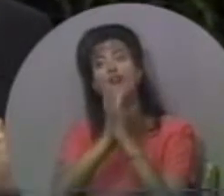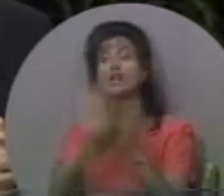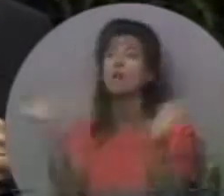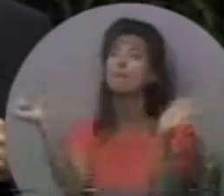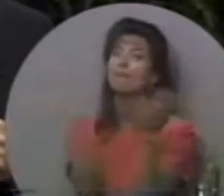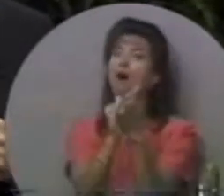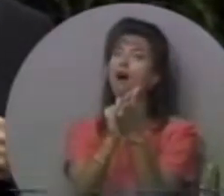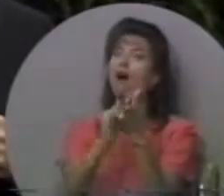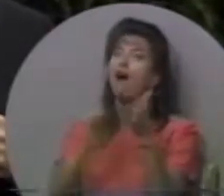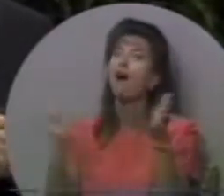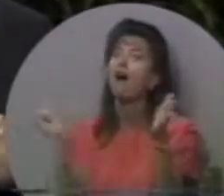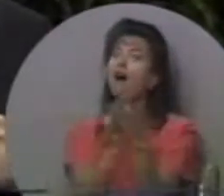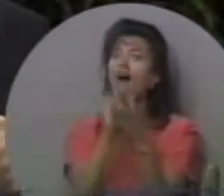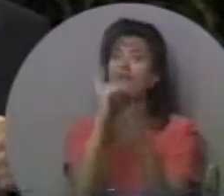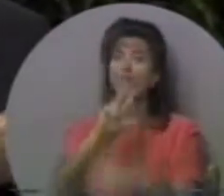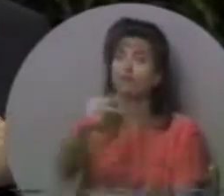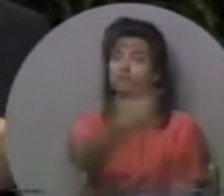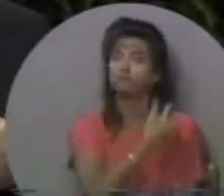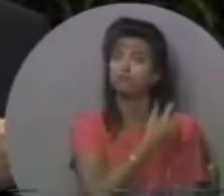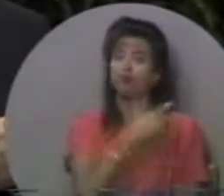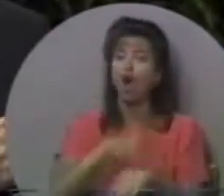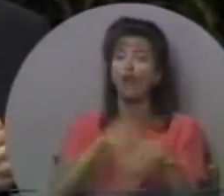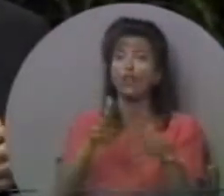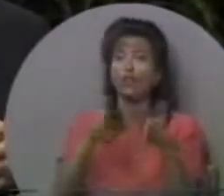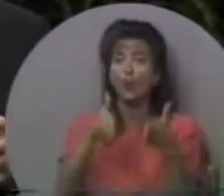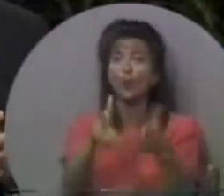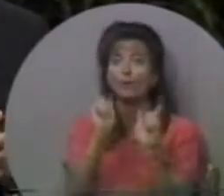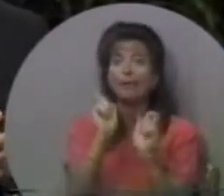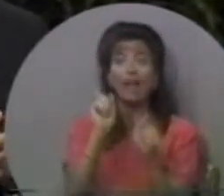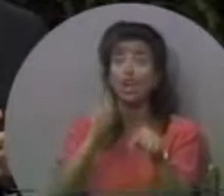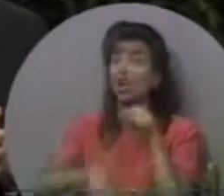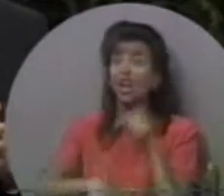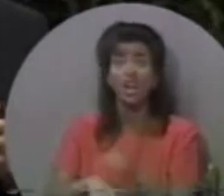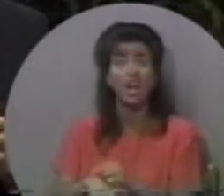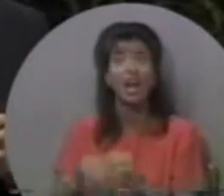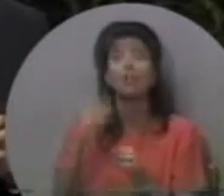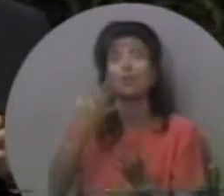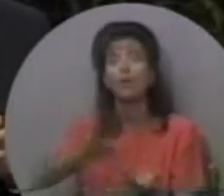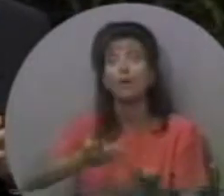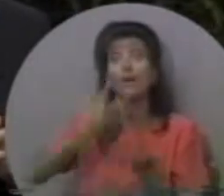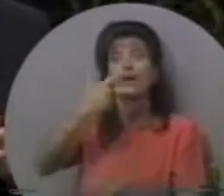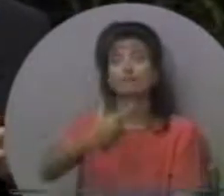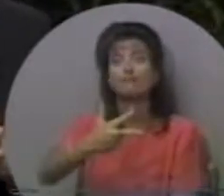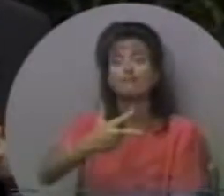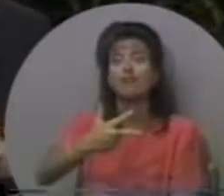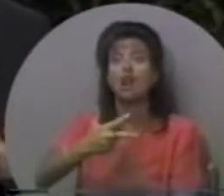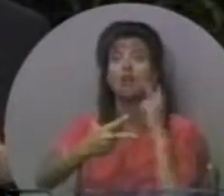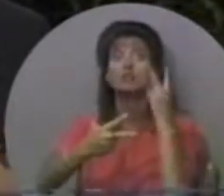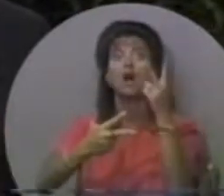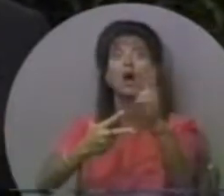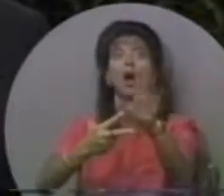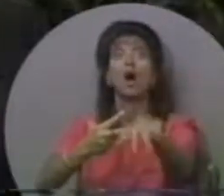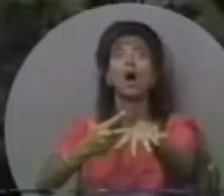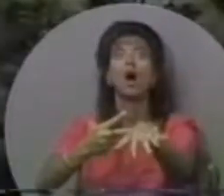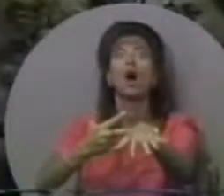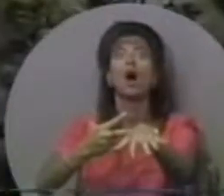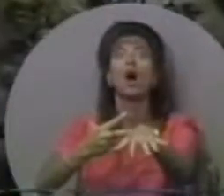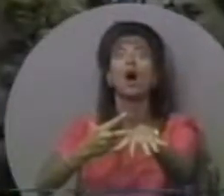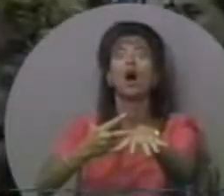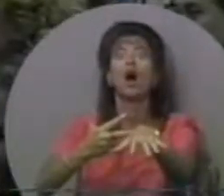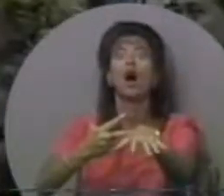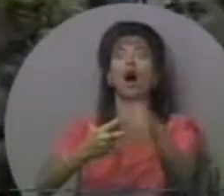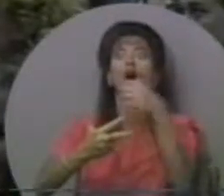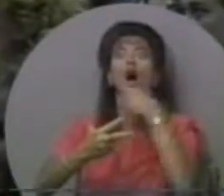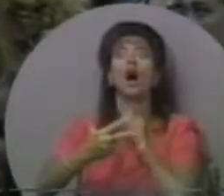рух машин зробив це неможливим, щоб я зразу виїхав. І тоді я його